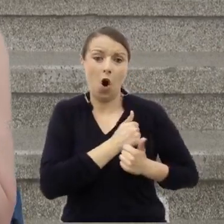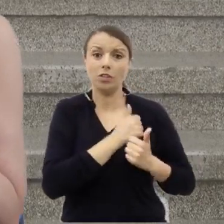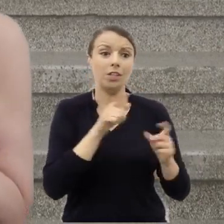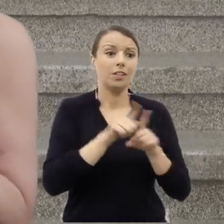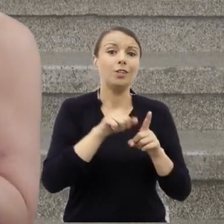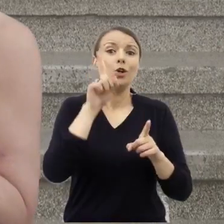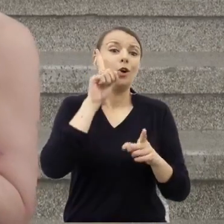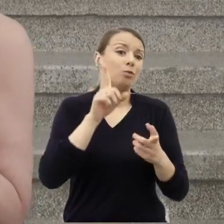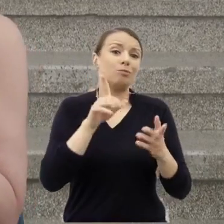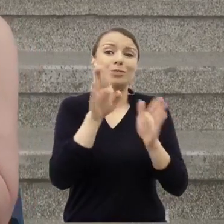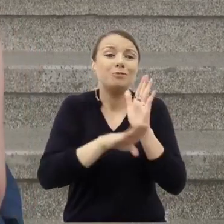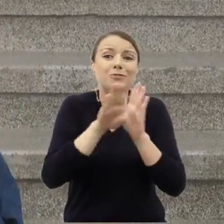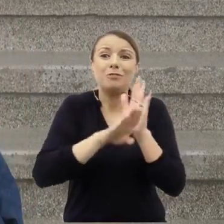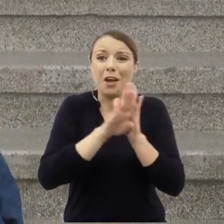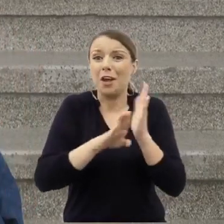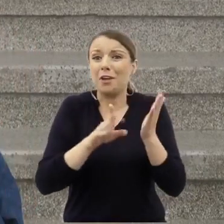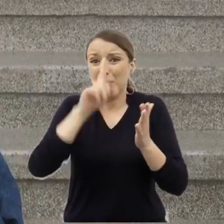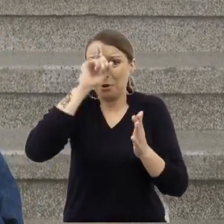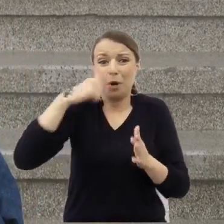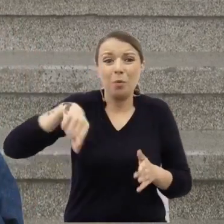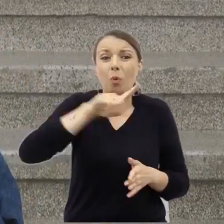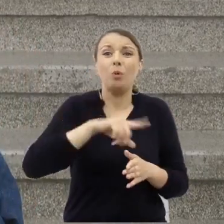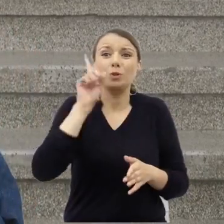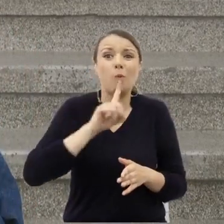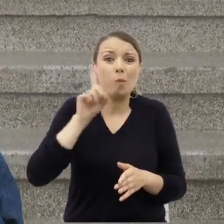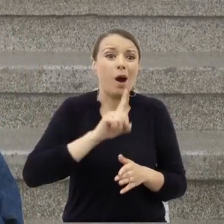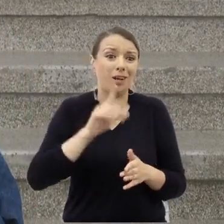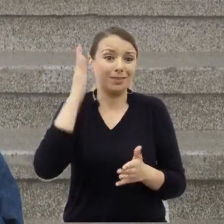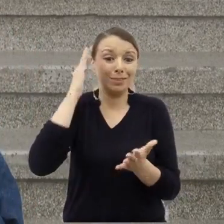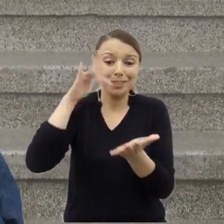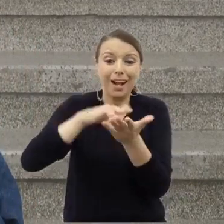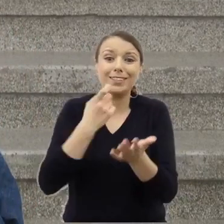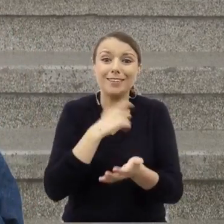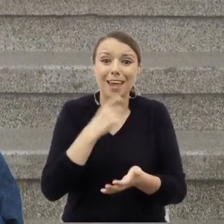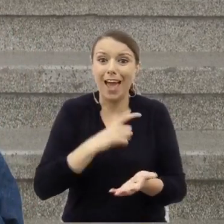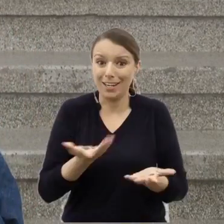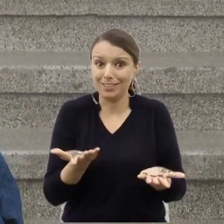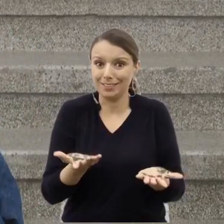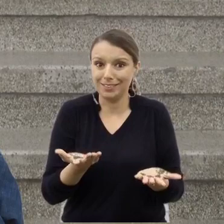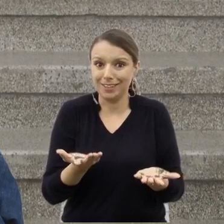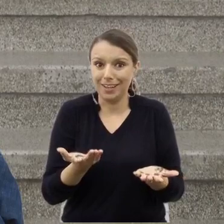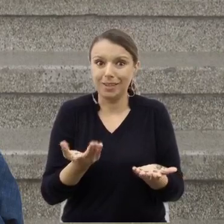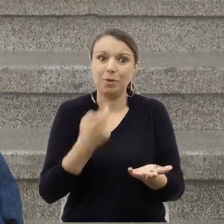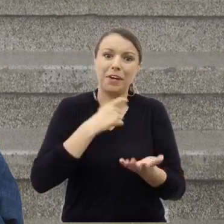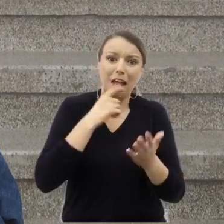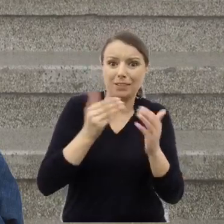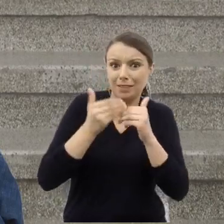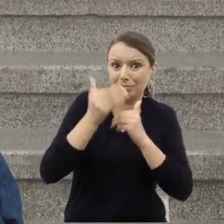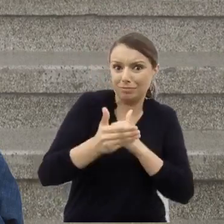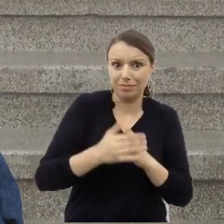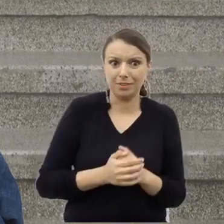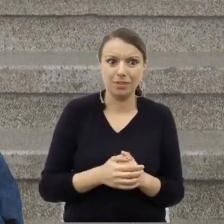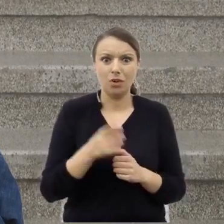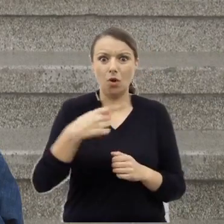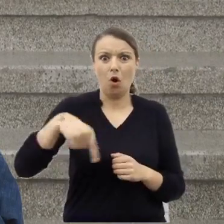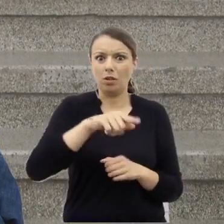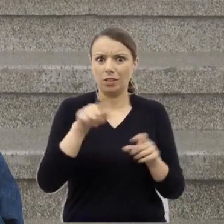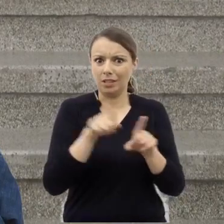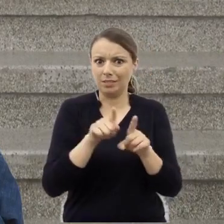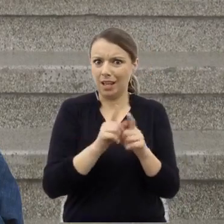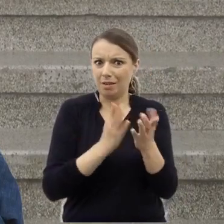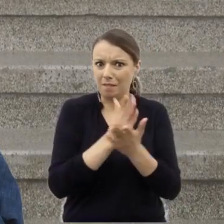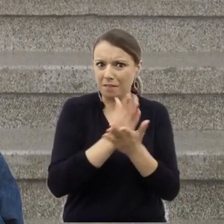chłopcy spod Kielc. Oni podzielali tę samą wiarę, która skaziła